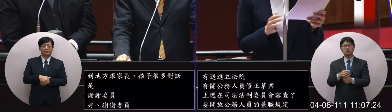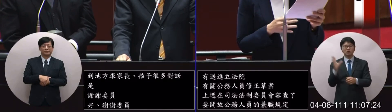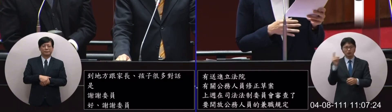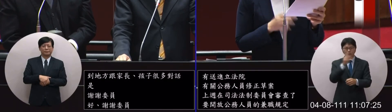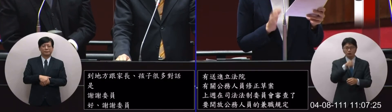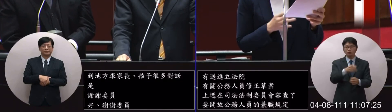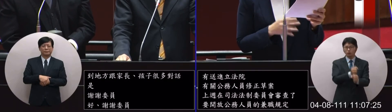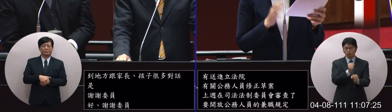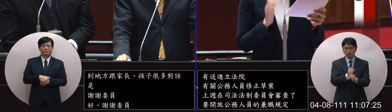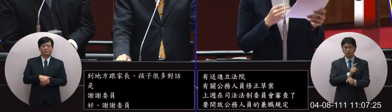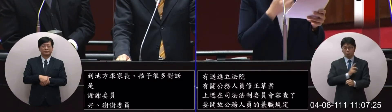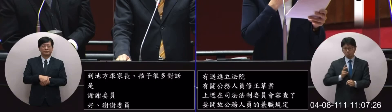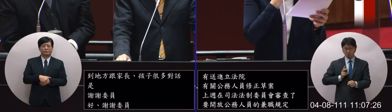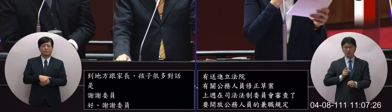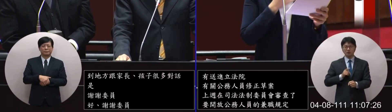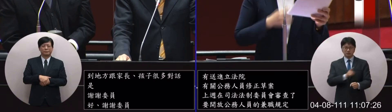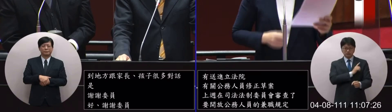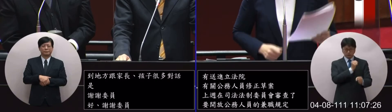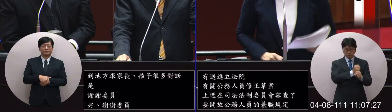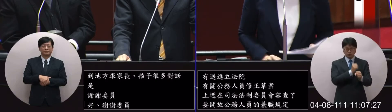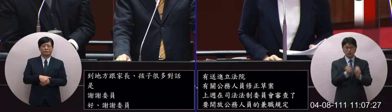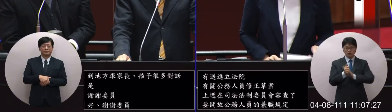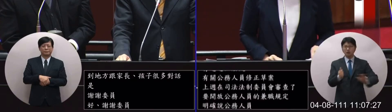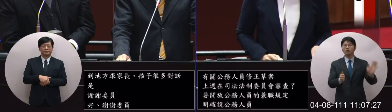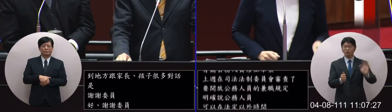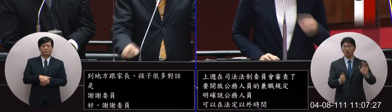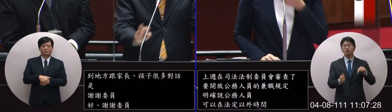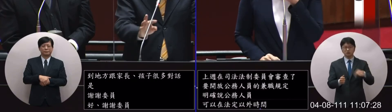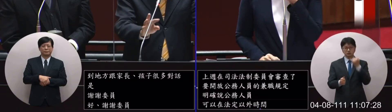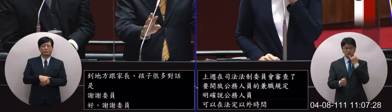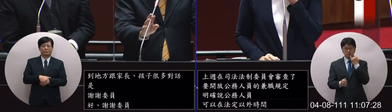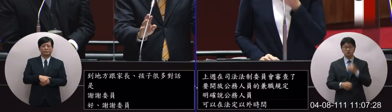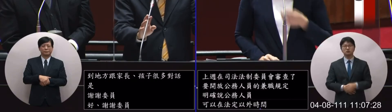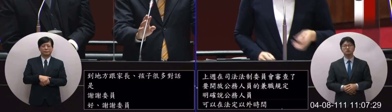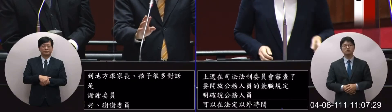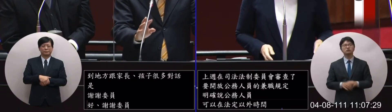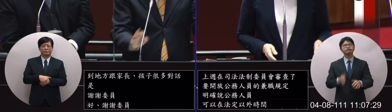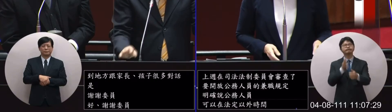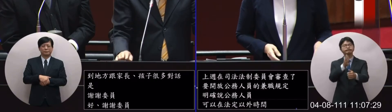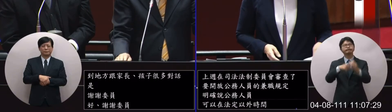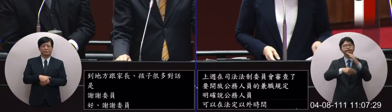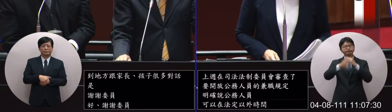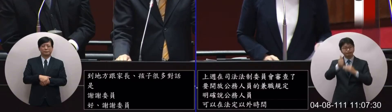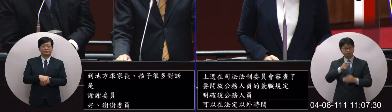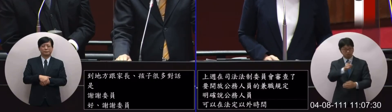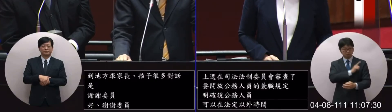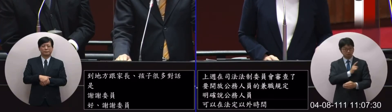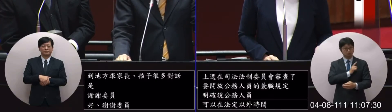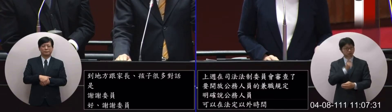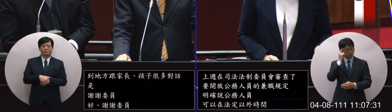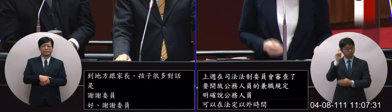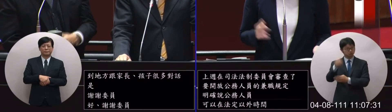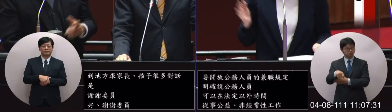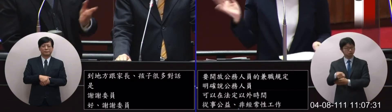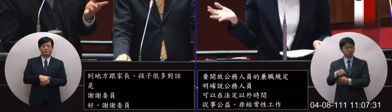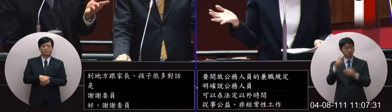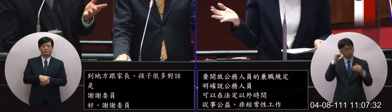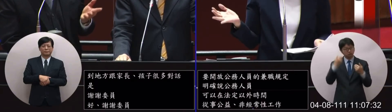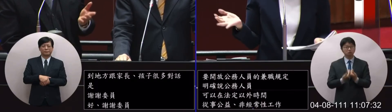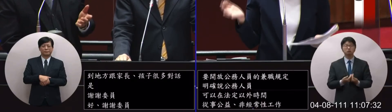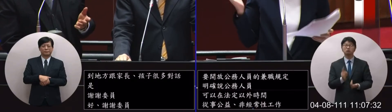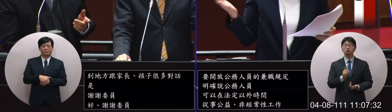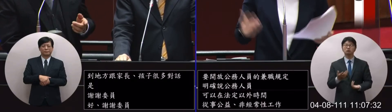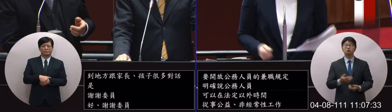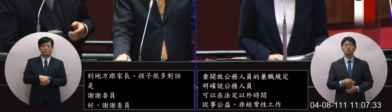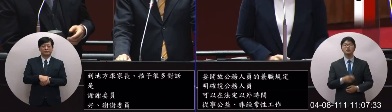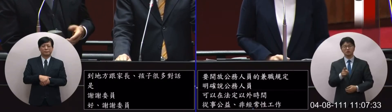性的工作會影響本質為主所以我想請問一下院長您是支持還反對您是主管機